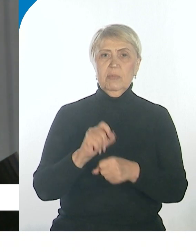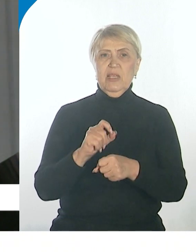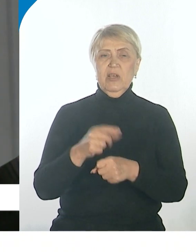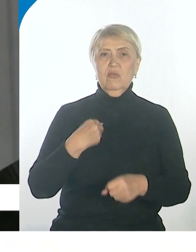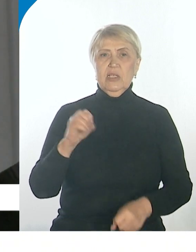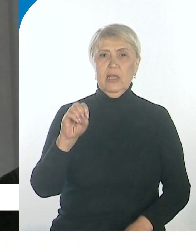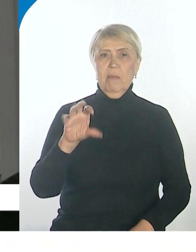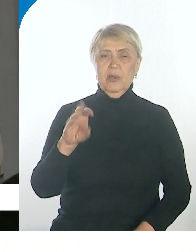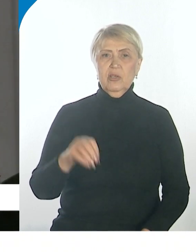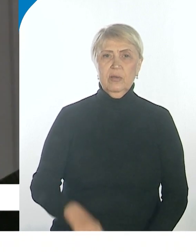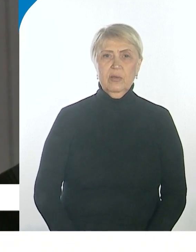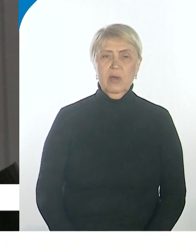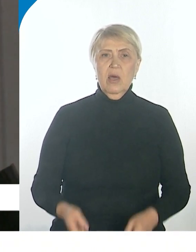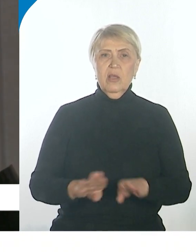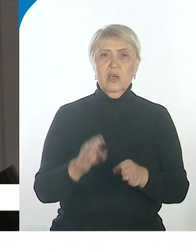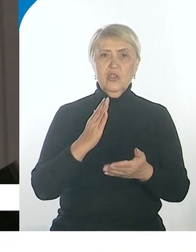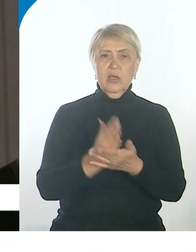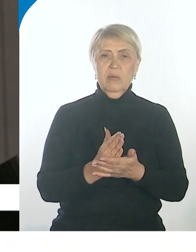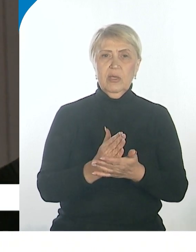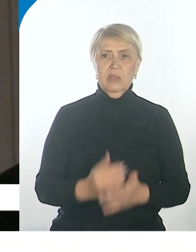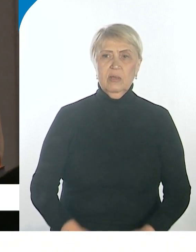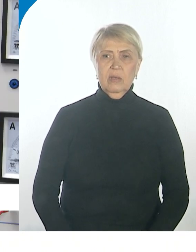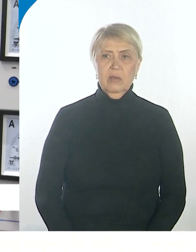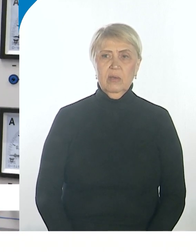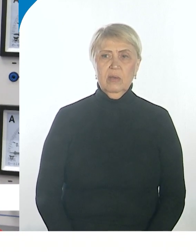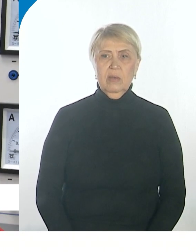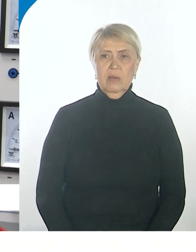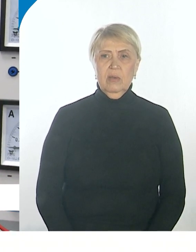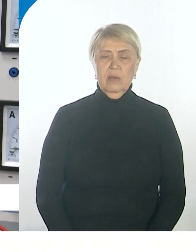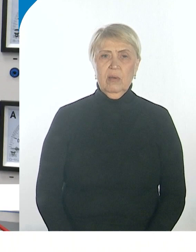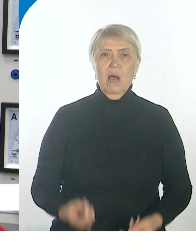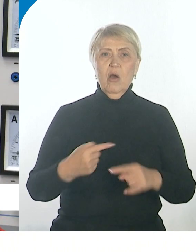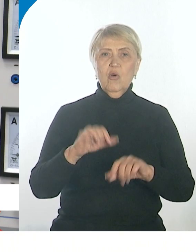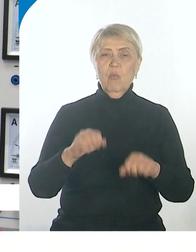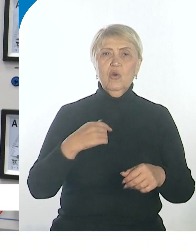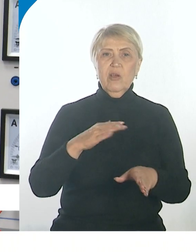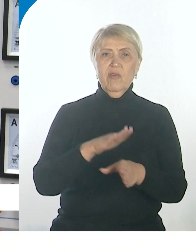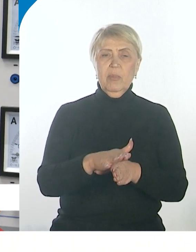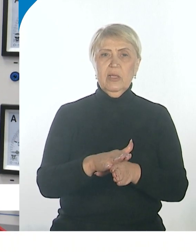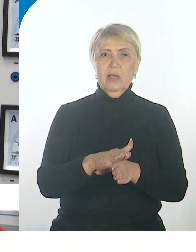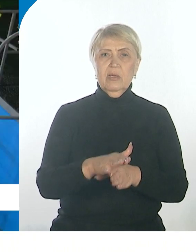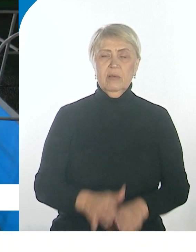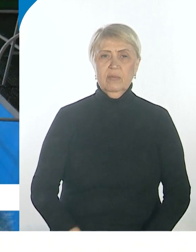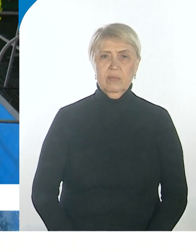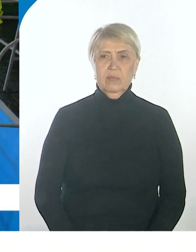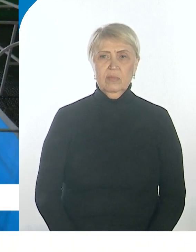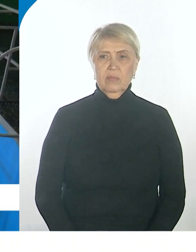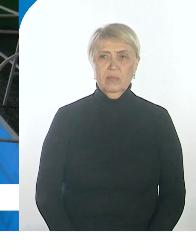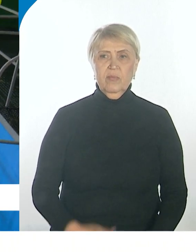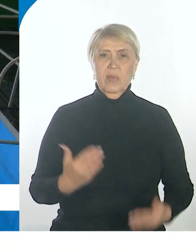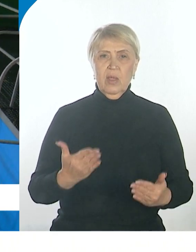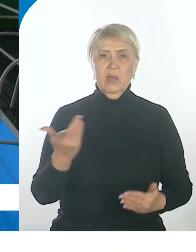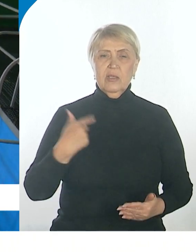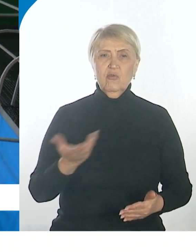регулировать яркость свечения. Также имеется вольтметр и осциллограф, который может выполнять роль как вольтметра, так и амперметра. Если при